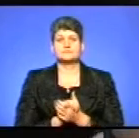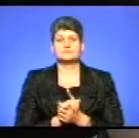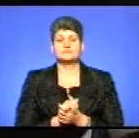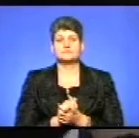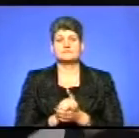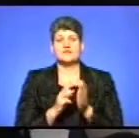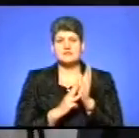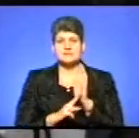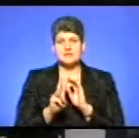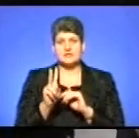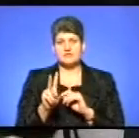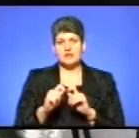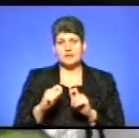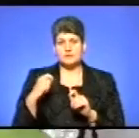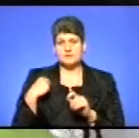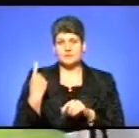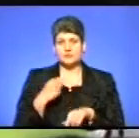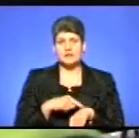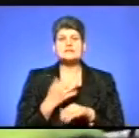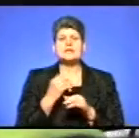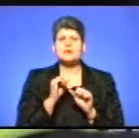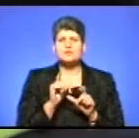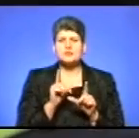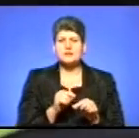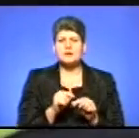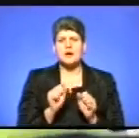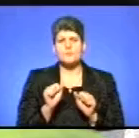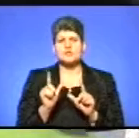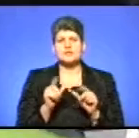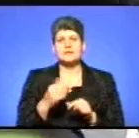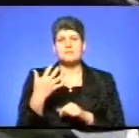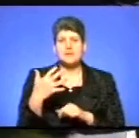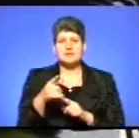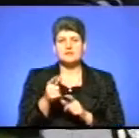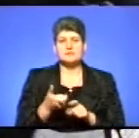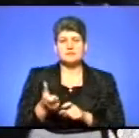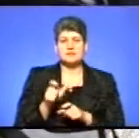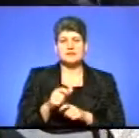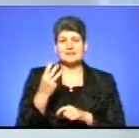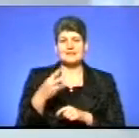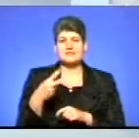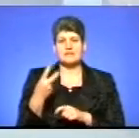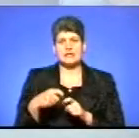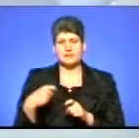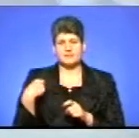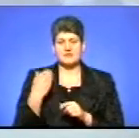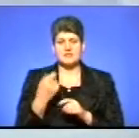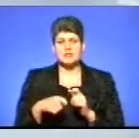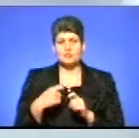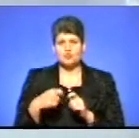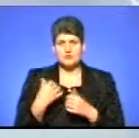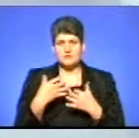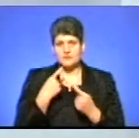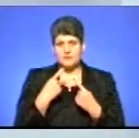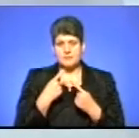82 кілометри за годину і, будь ласка, можна їхати? Можна їхати 50. Ви перевищили на 32 кілометри. Внаше правопорушення, яке вже казав,